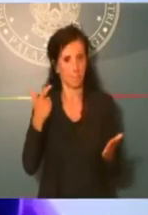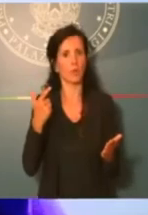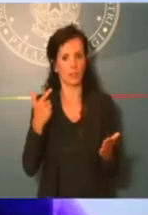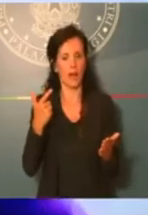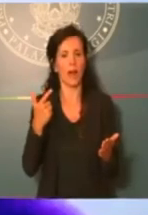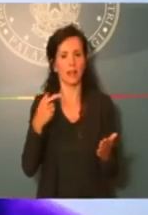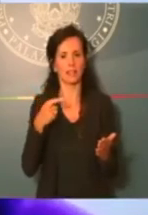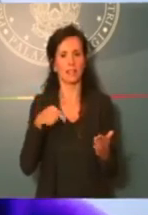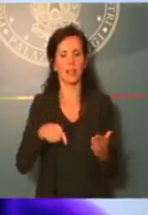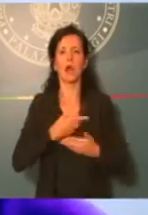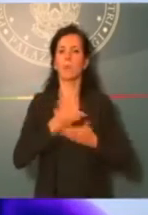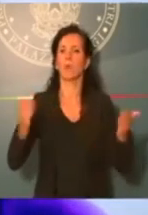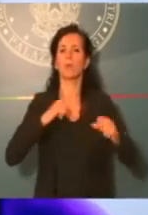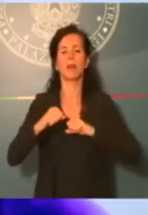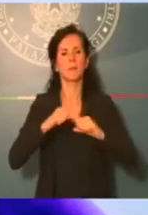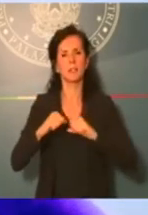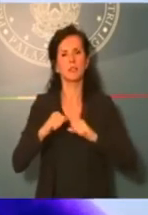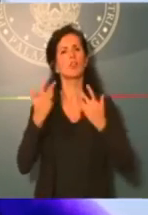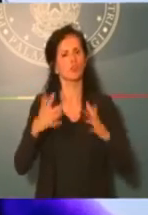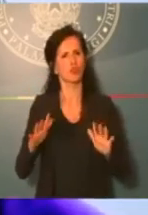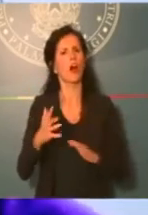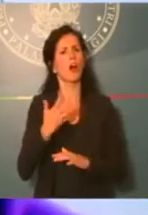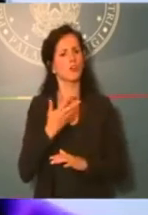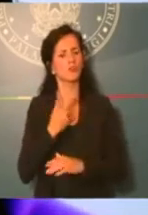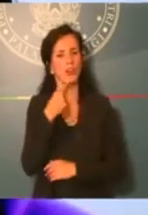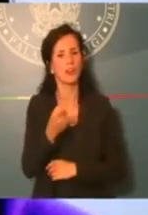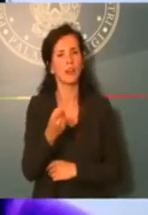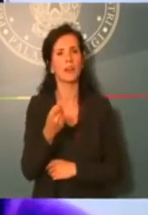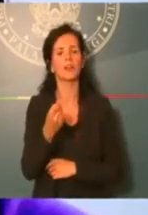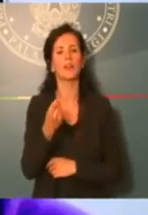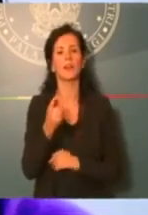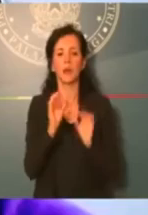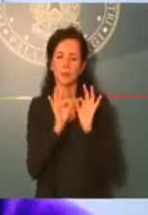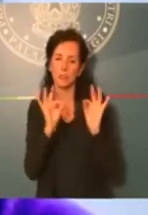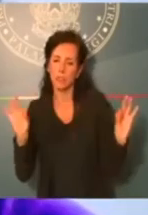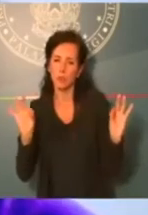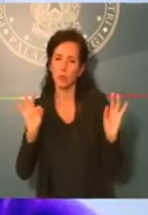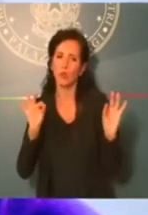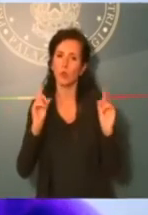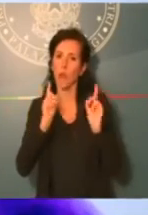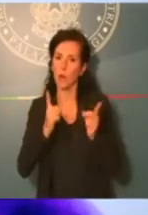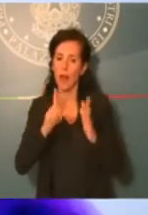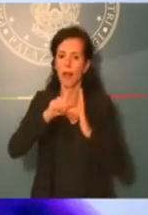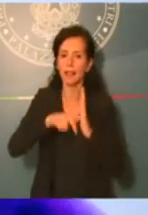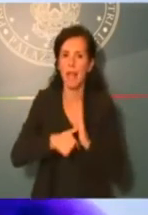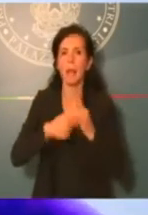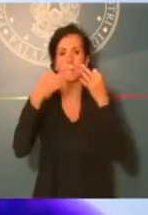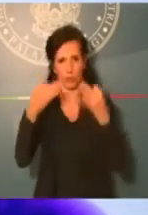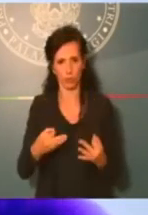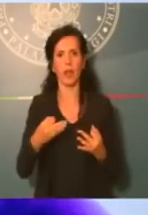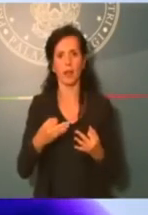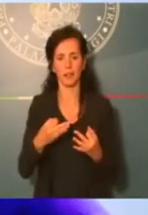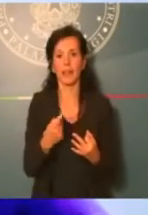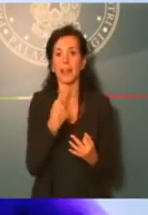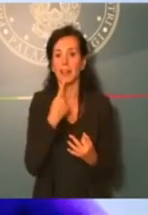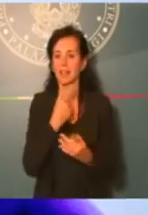amministrazione alleata, abbiamo quella della pubblicazione del dovere di misurazione dei tempi certi per l'erogazione delle pratiche da parte delle